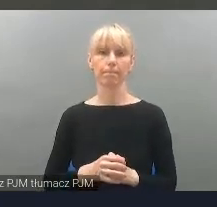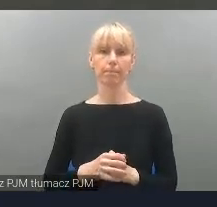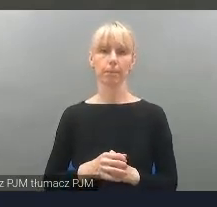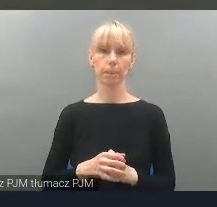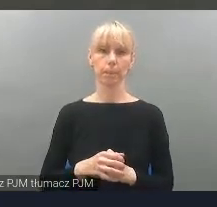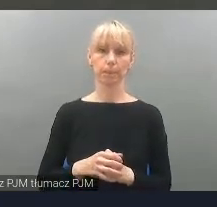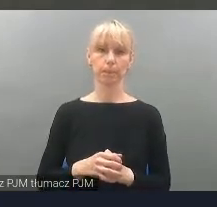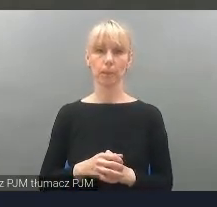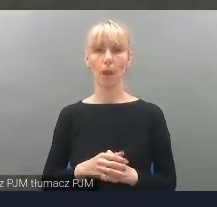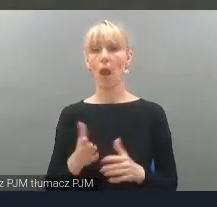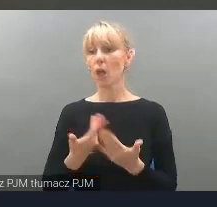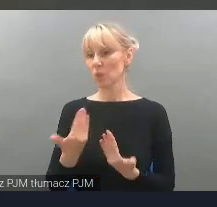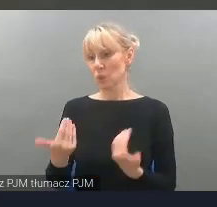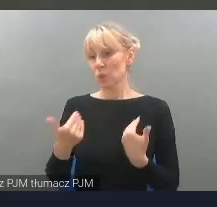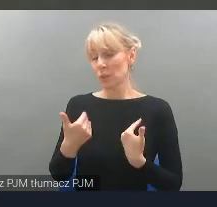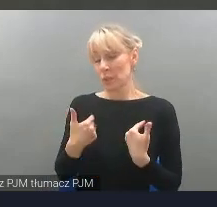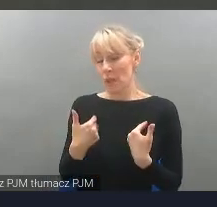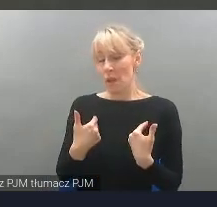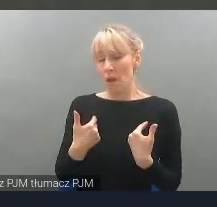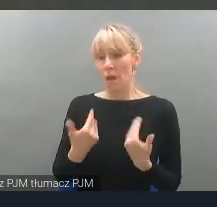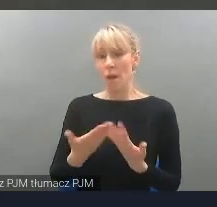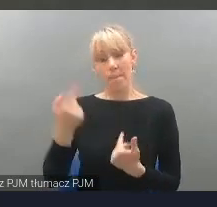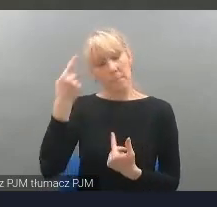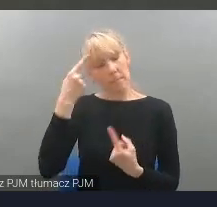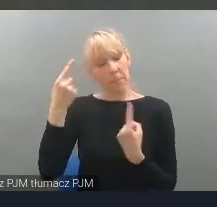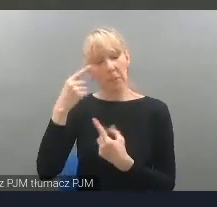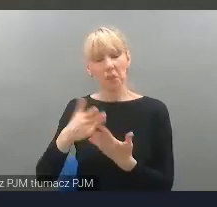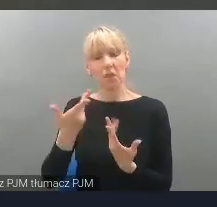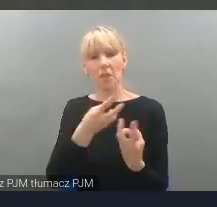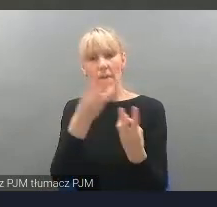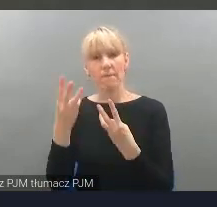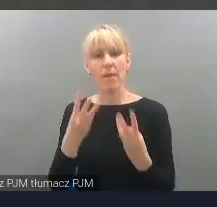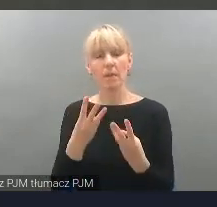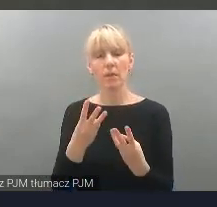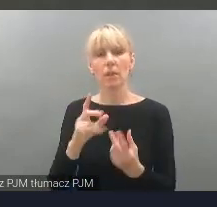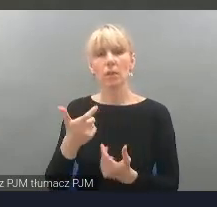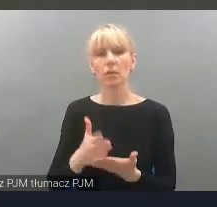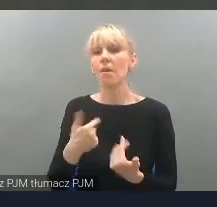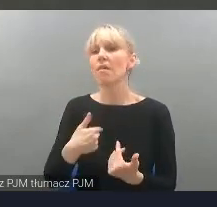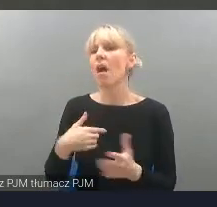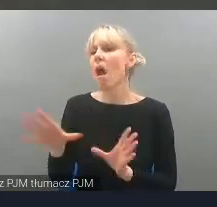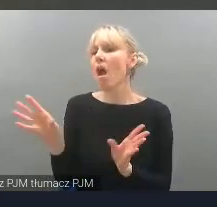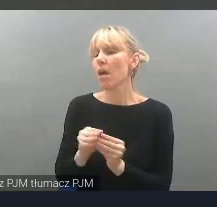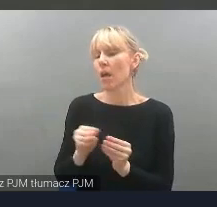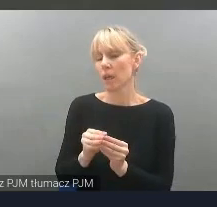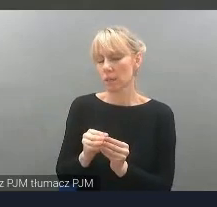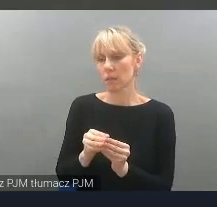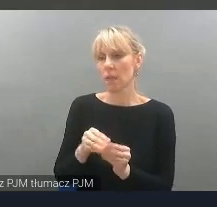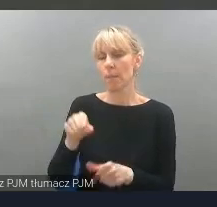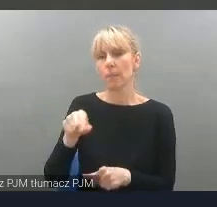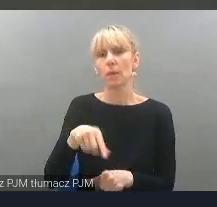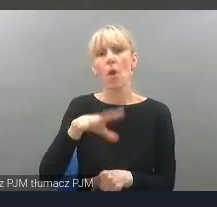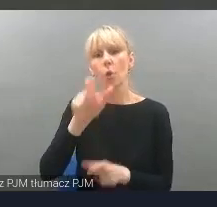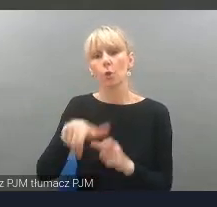Dla mnie ważnym elementem jest to, że pracując razem z osobami z niepełnosprawnościami, ogromnie wiele się od siebie